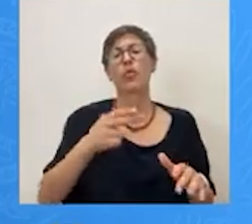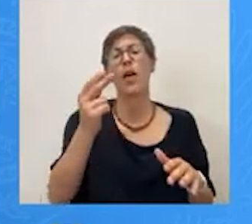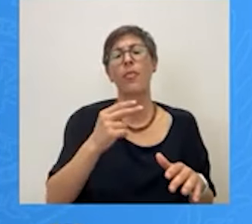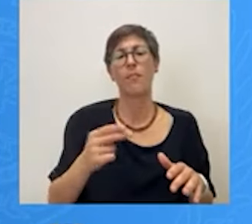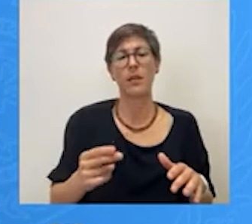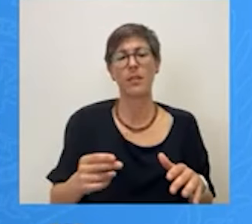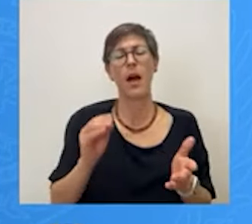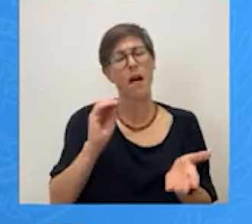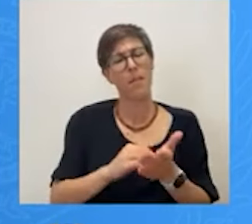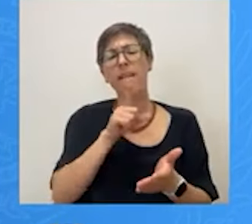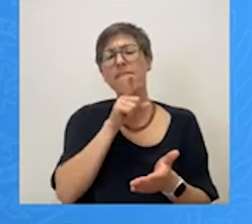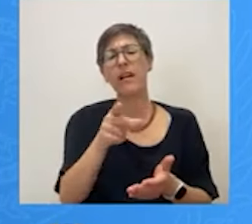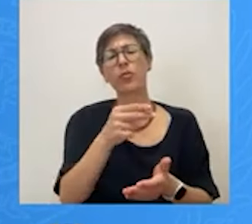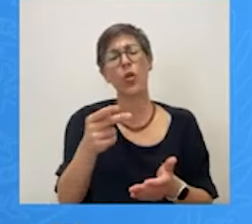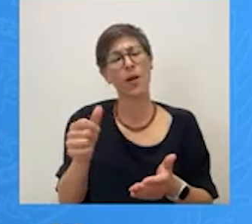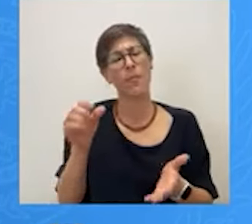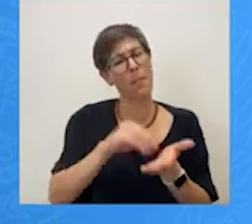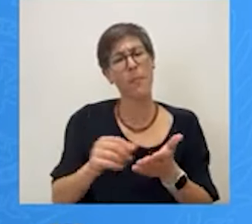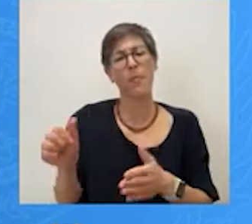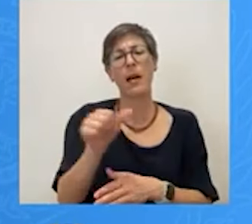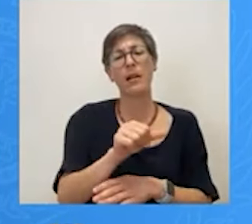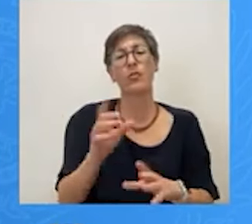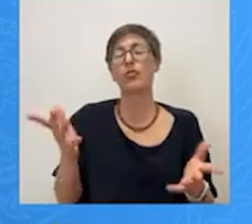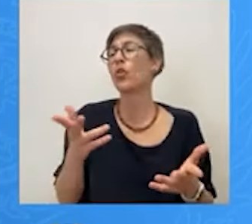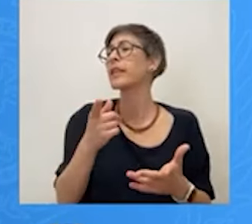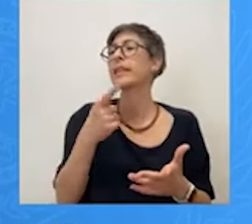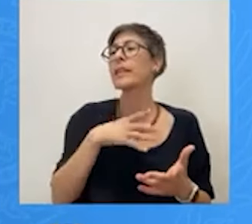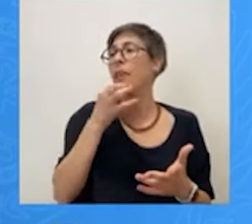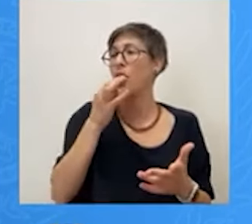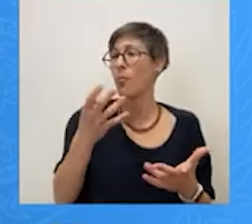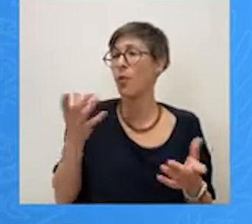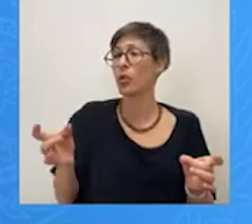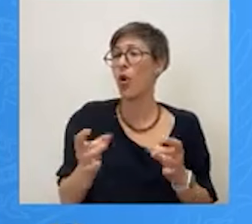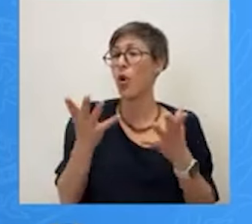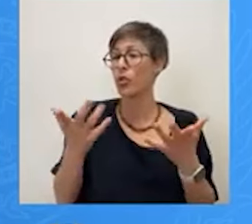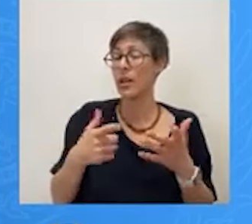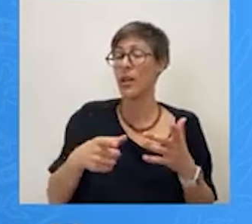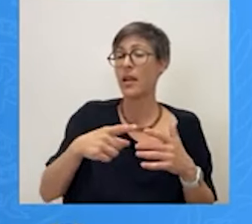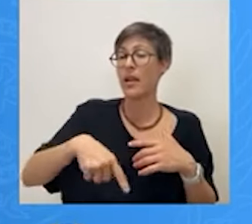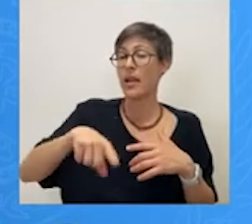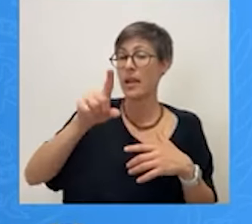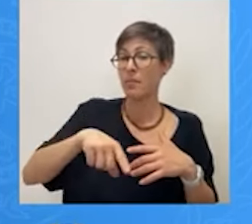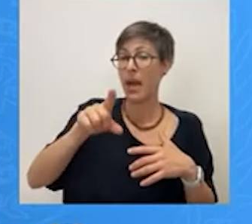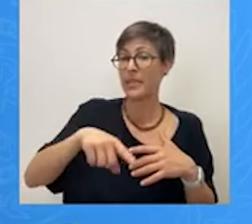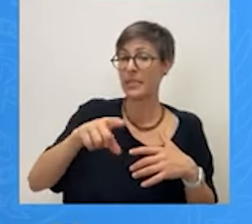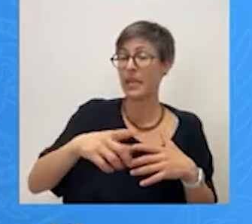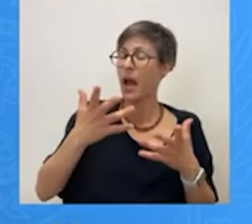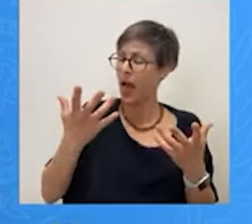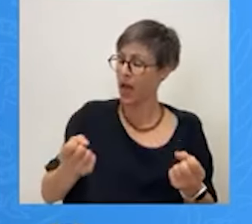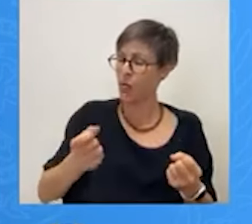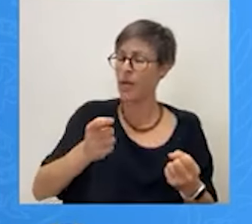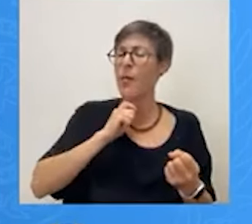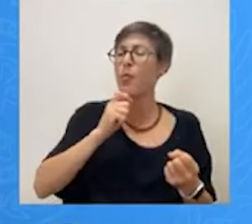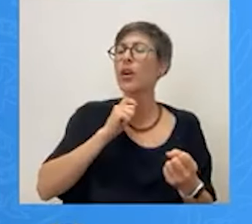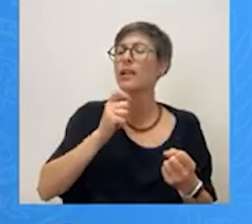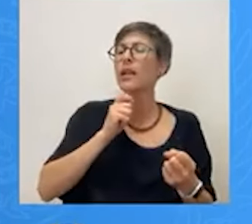επανέλθουμε με την έννοια Ότι όταν σχολιάζουμε θέματα και εντός ημερισίας Θα κάνουμε και πολιτικά σχόλια Επί της